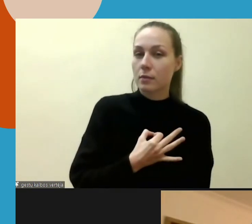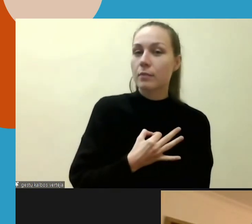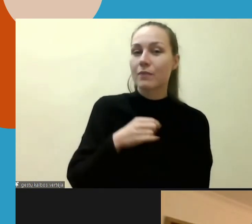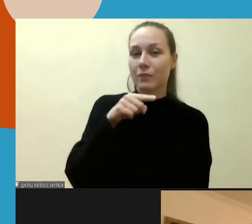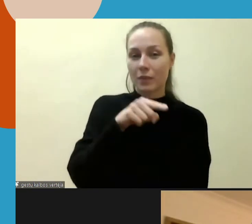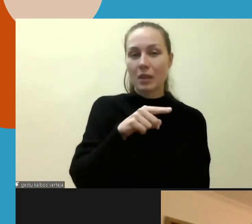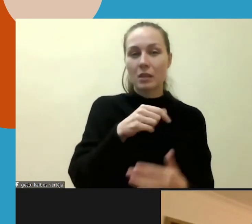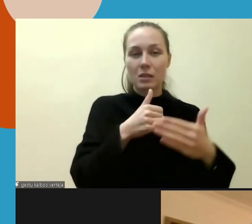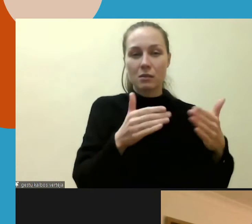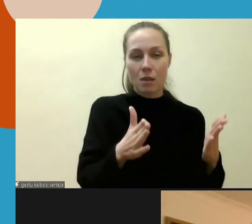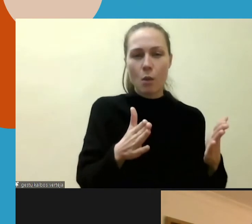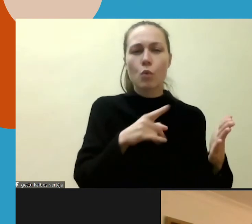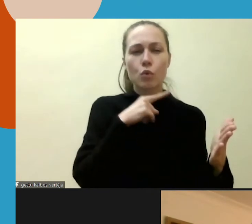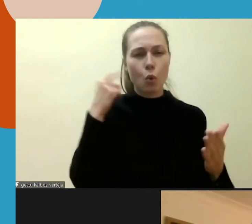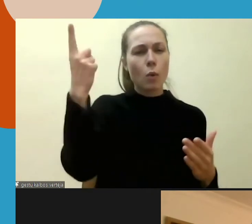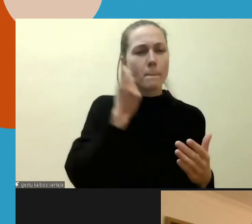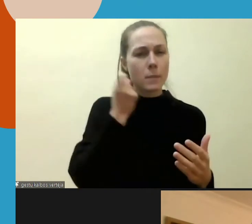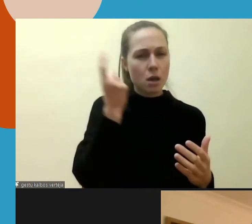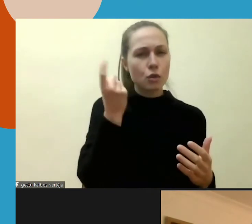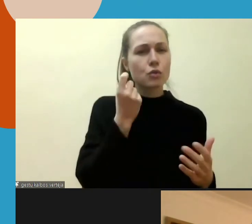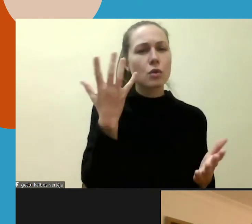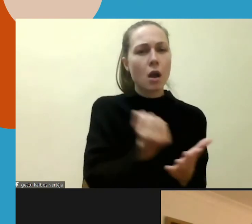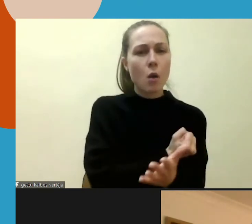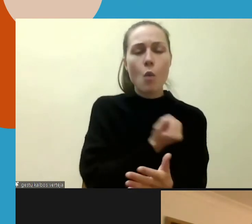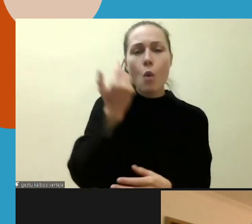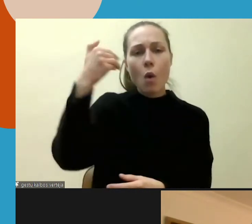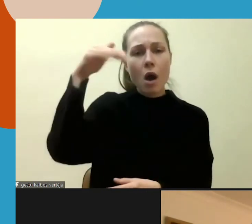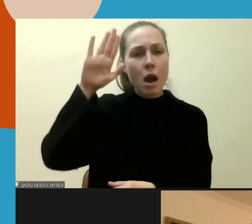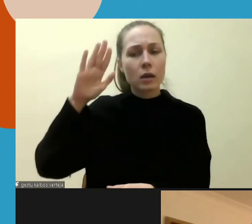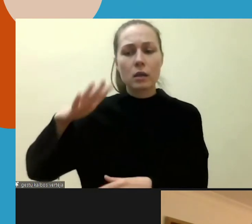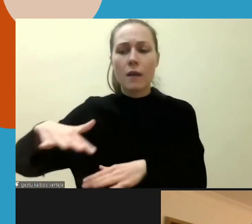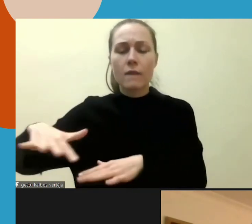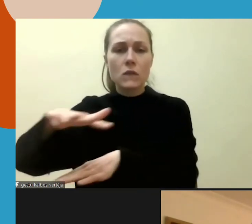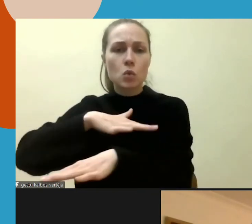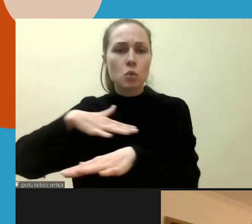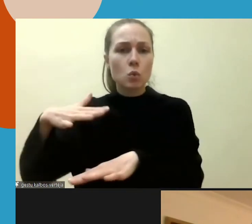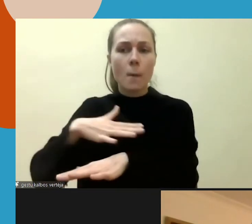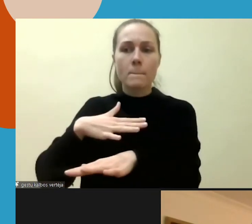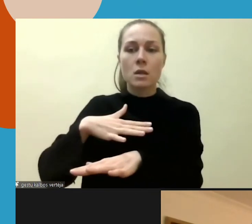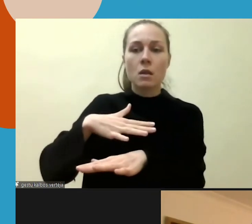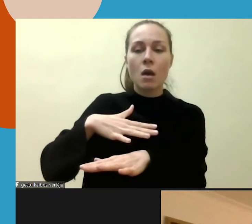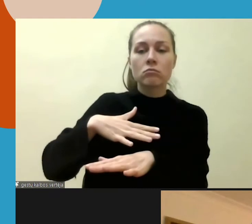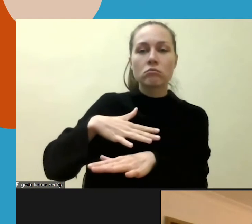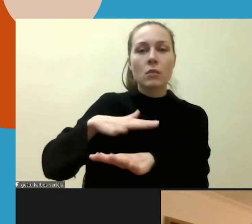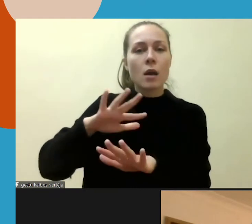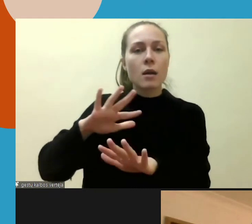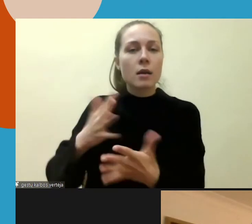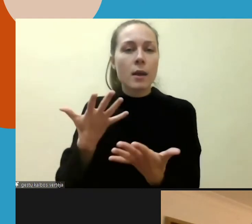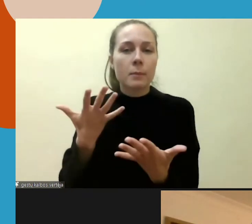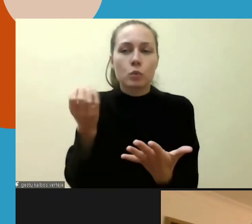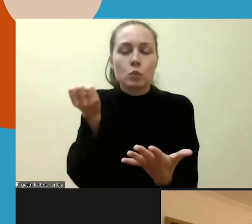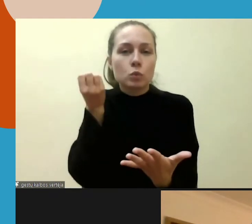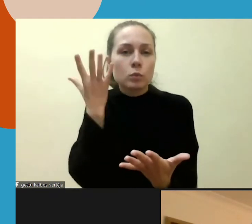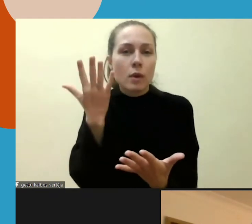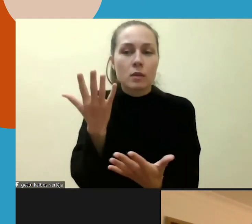nemažai gaunama pranešimų. Be kiek Airijos visuomenė yra tikrai sąmoninga ir geba atskirti, kas yra